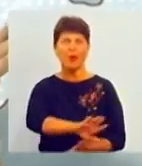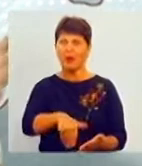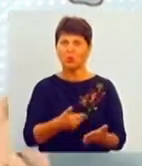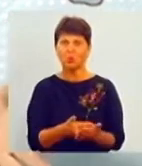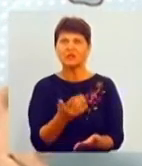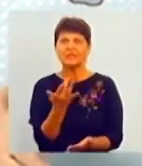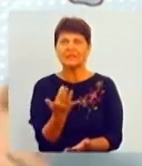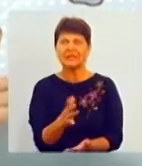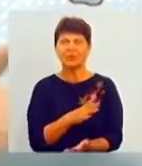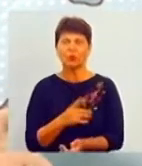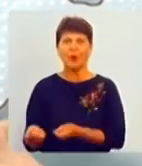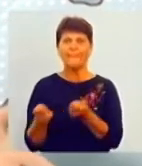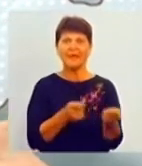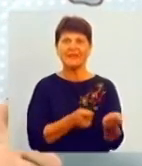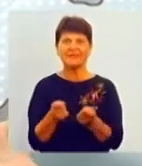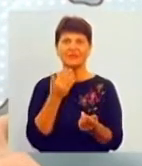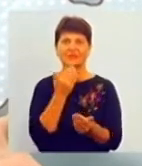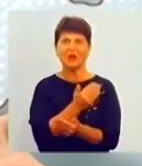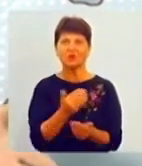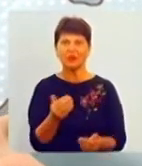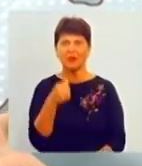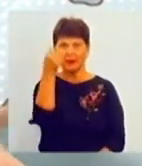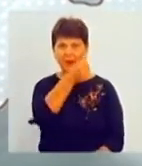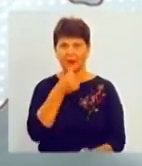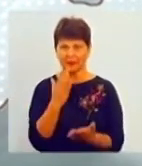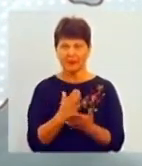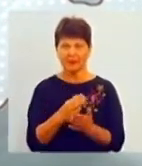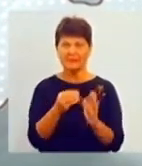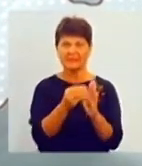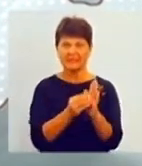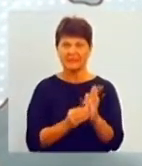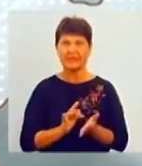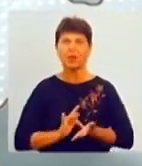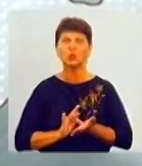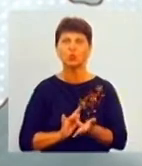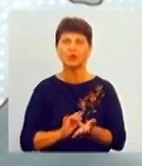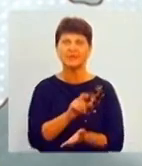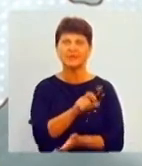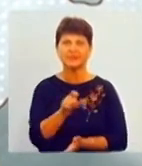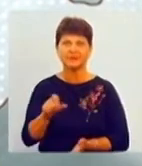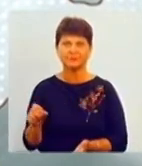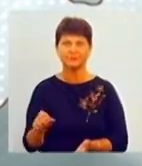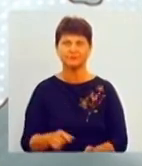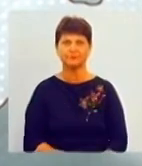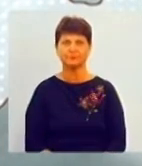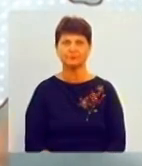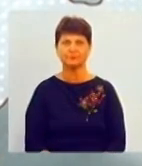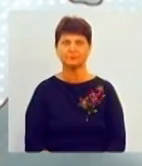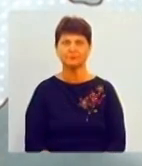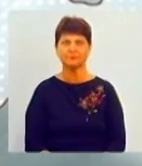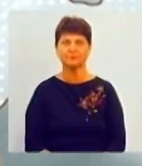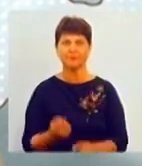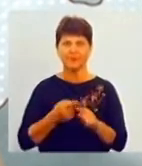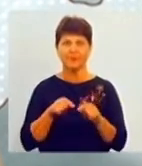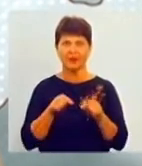за останній, принаймні, рік? Чи є статистика туристів туроператором, саме цим